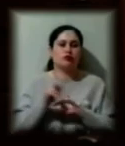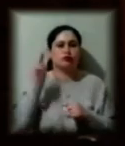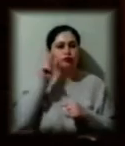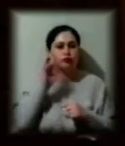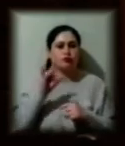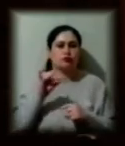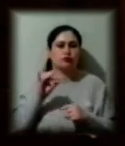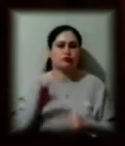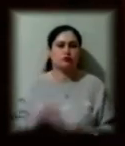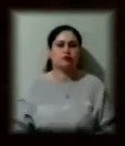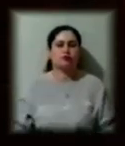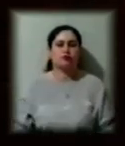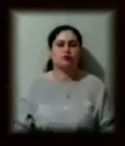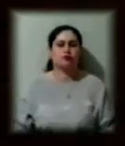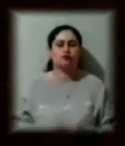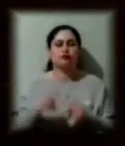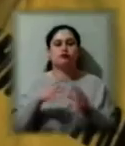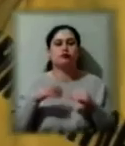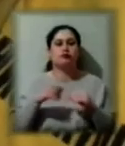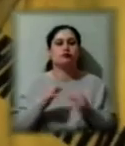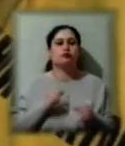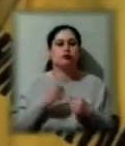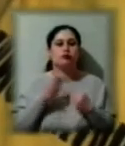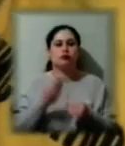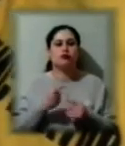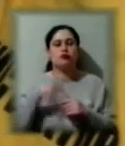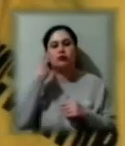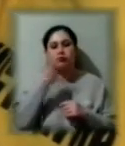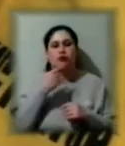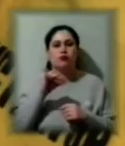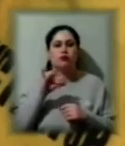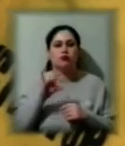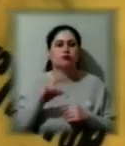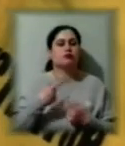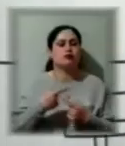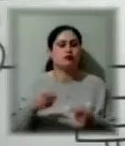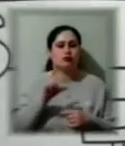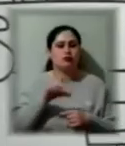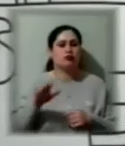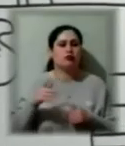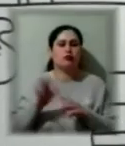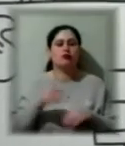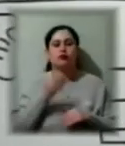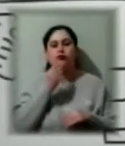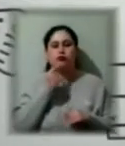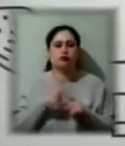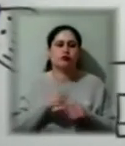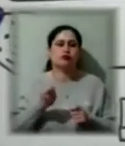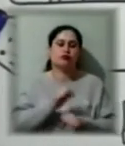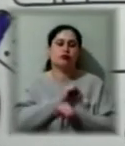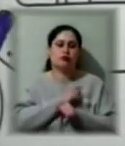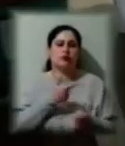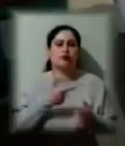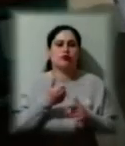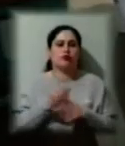У цій родині намагаються дати особисті простір кожному. Дівчата після сніданку трохи відпочивають і готуються до навчання.